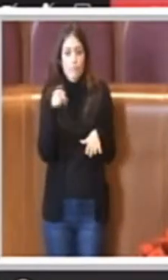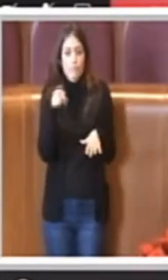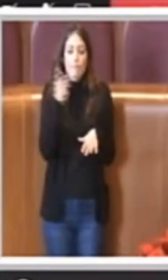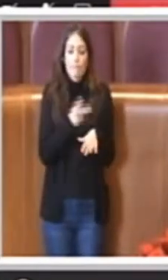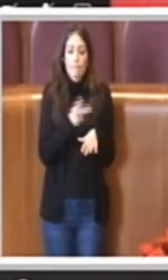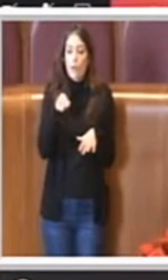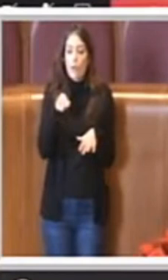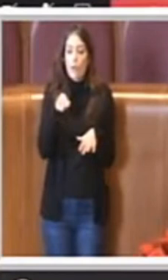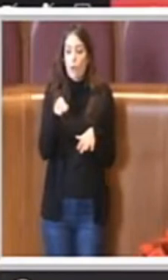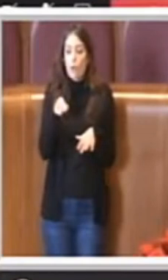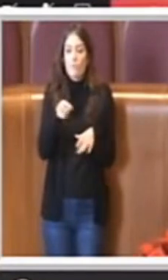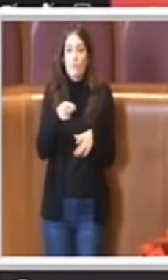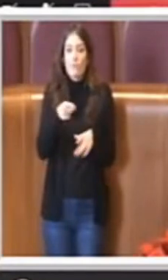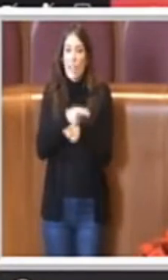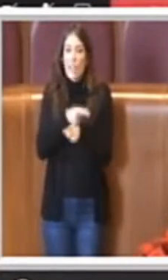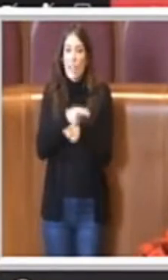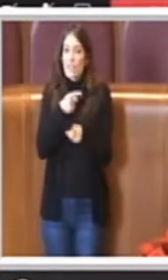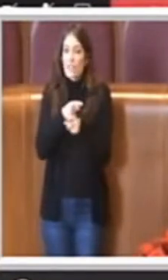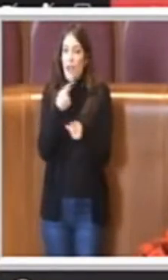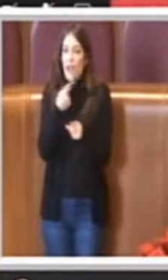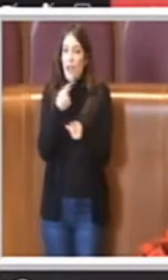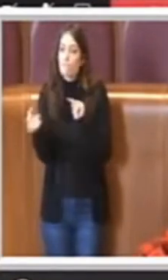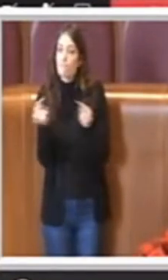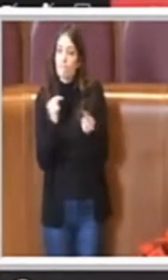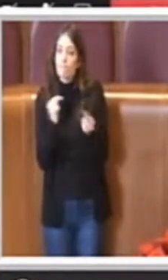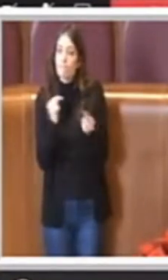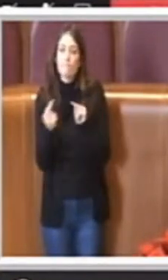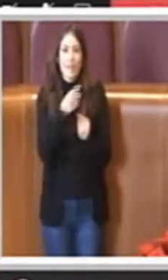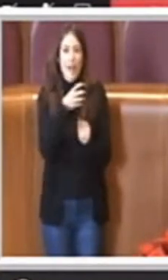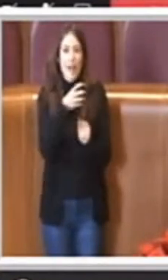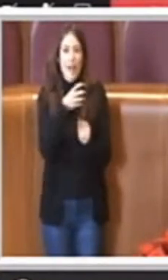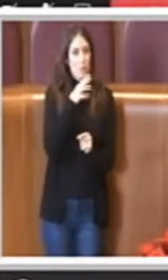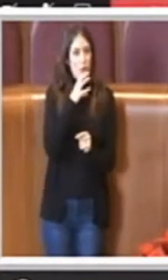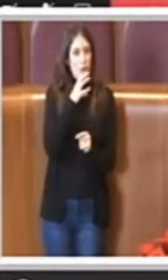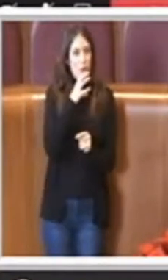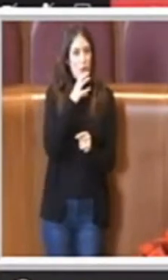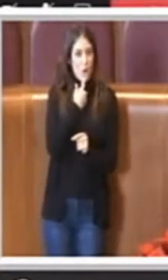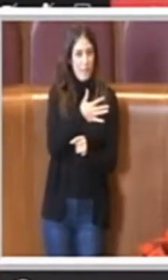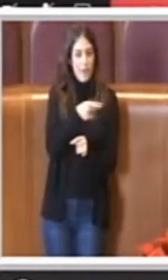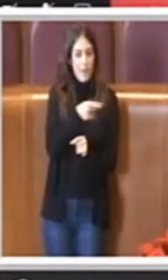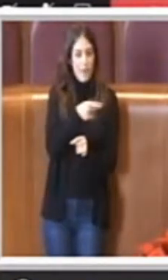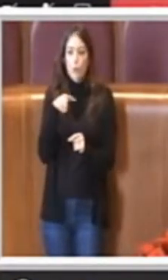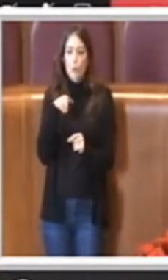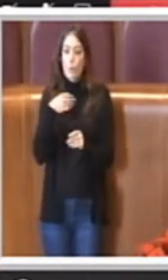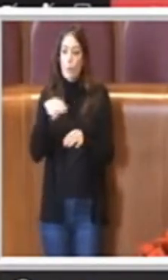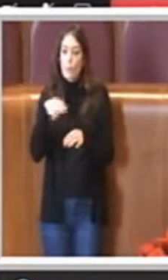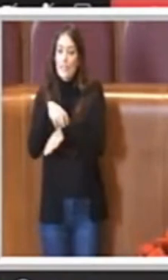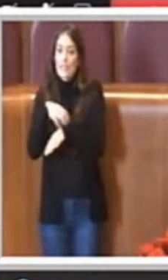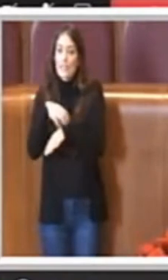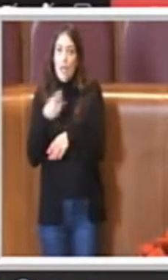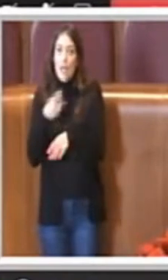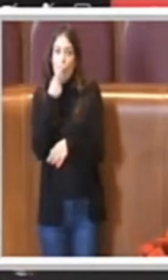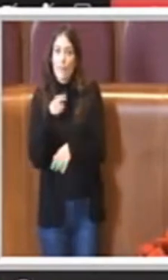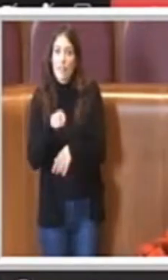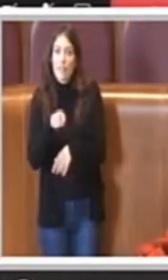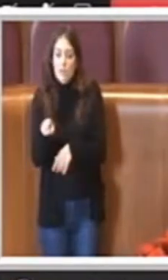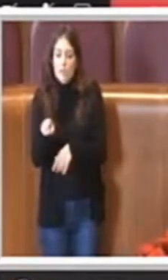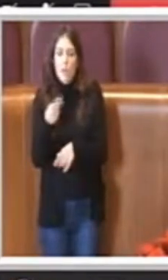'interlocuzione, come diceva sempre l'assessore Caffarotti, con il Ministero di Comunità e Finanze per capire